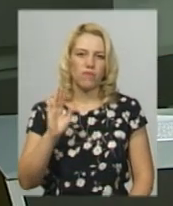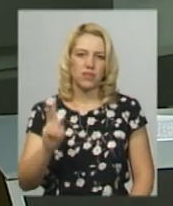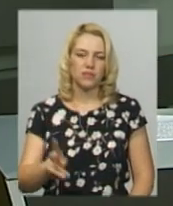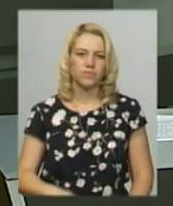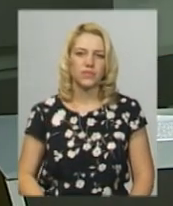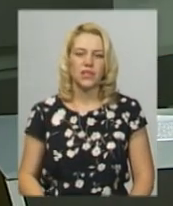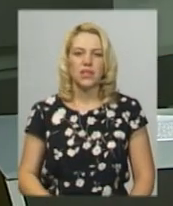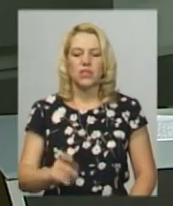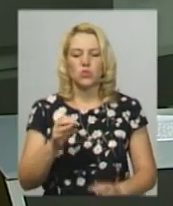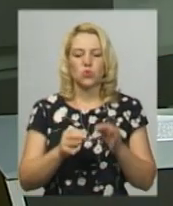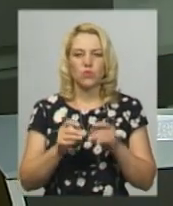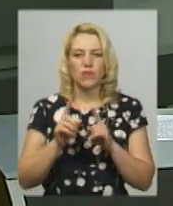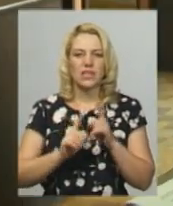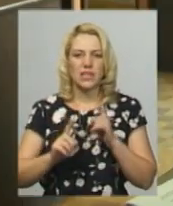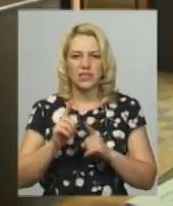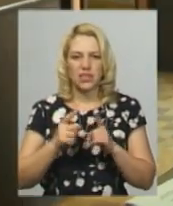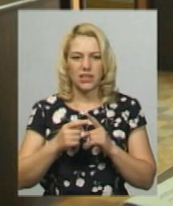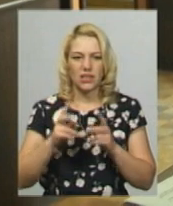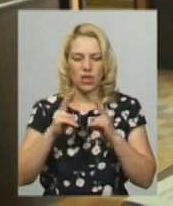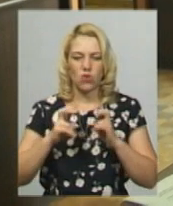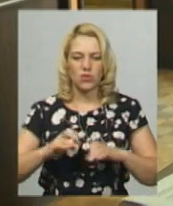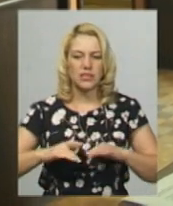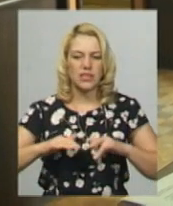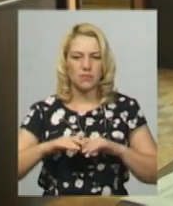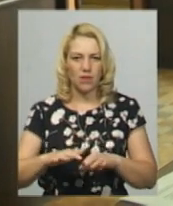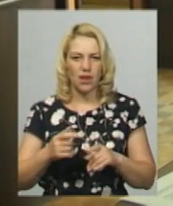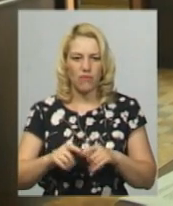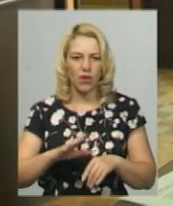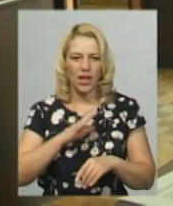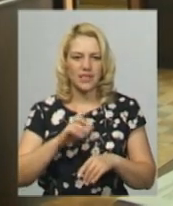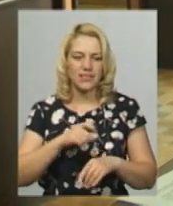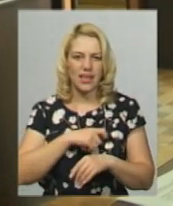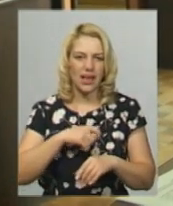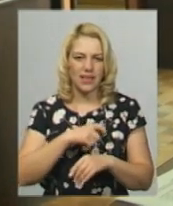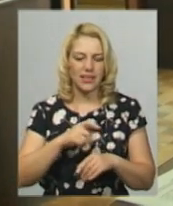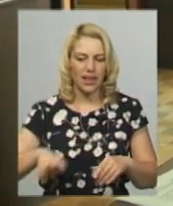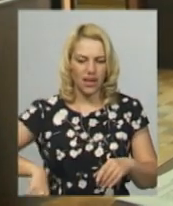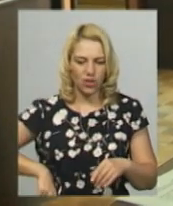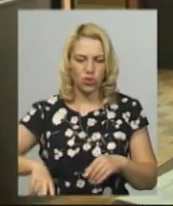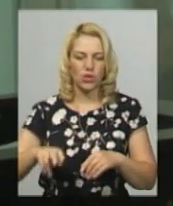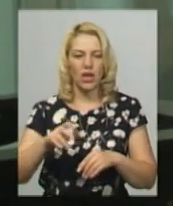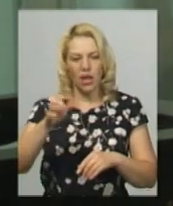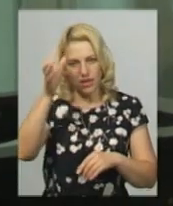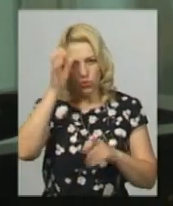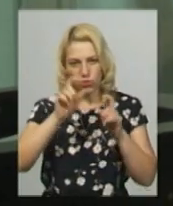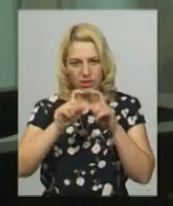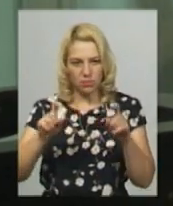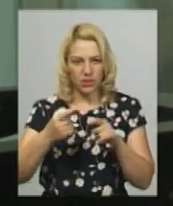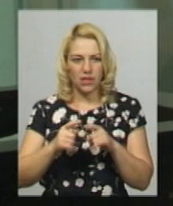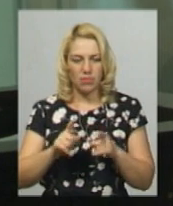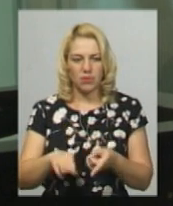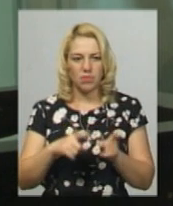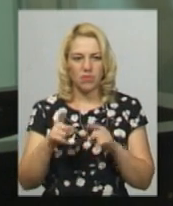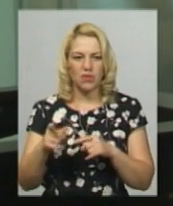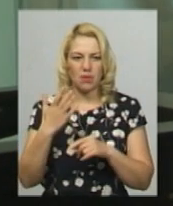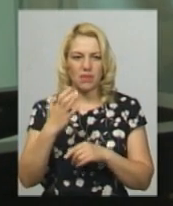Судове засідання із розгляду справи екс-директора Хмельницького. Міського департаменту освіти та науки Романа Миколаєва перенесли на